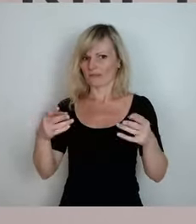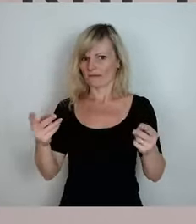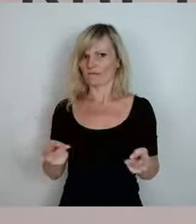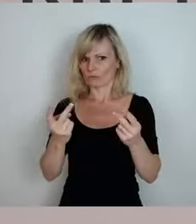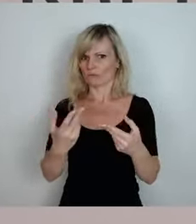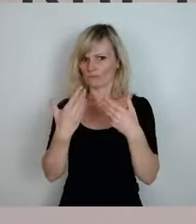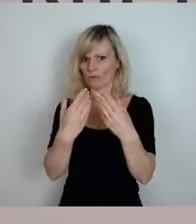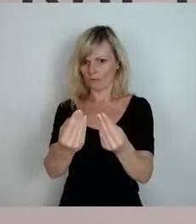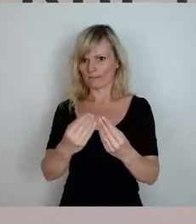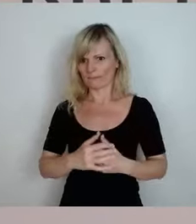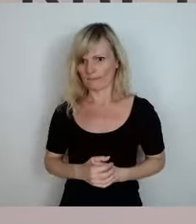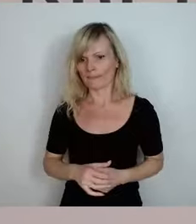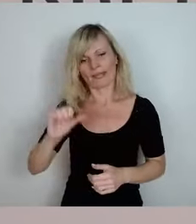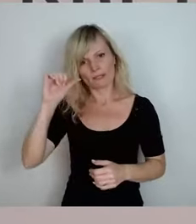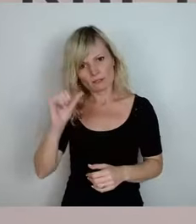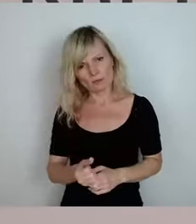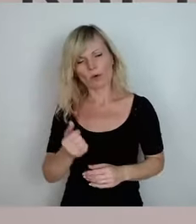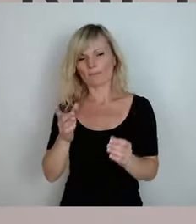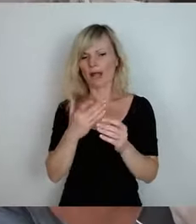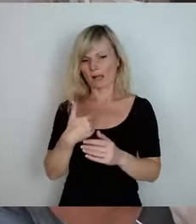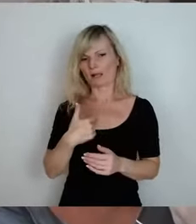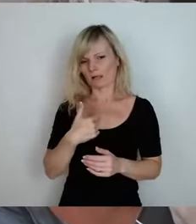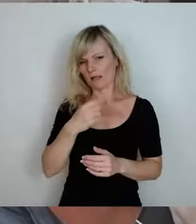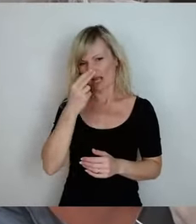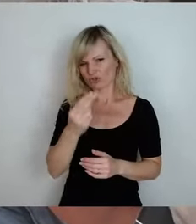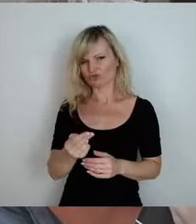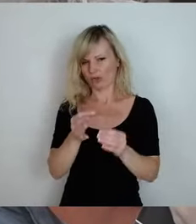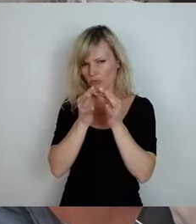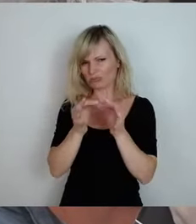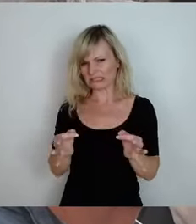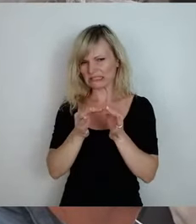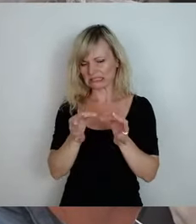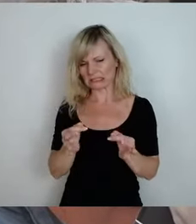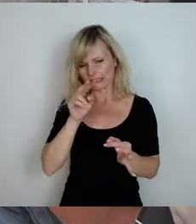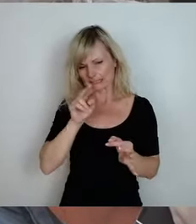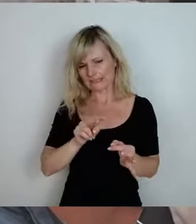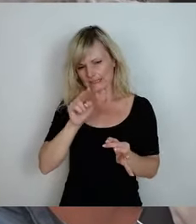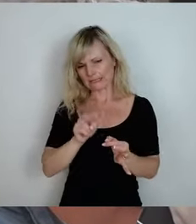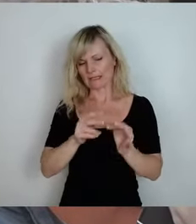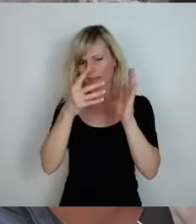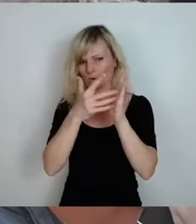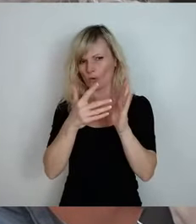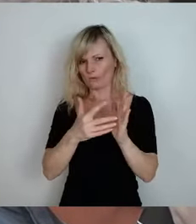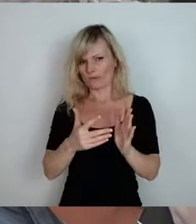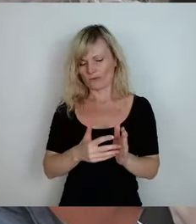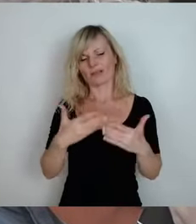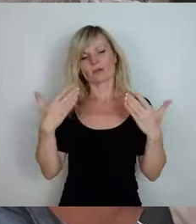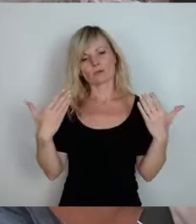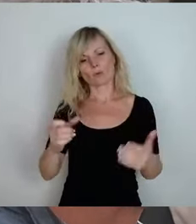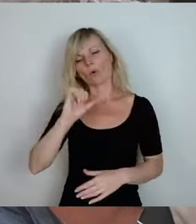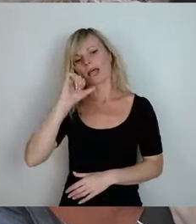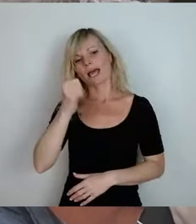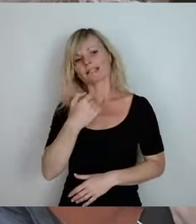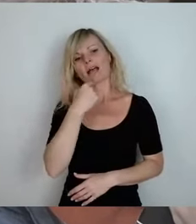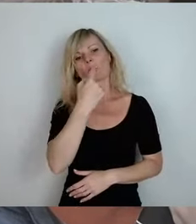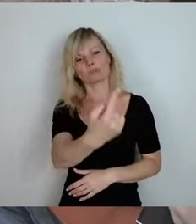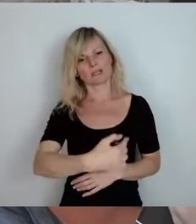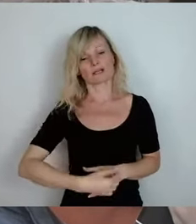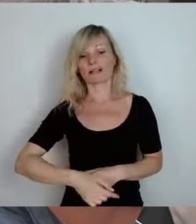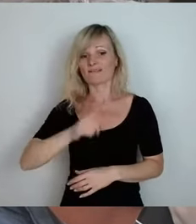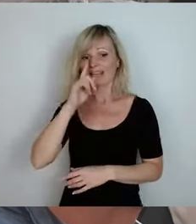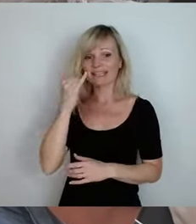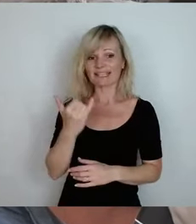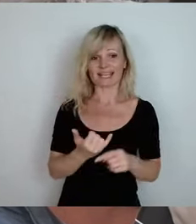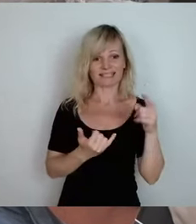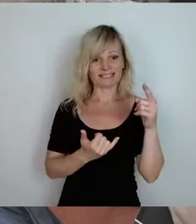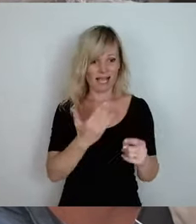nochmal mit und schaue mir es nochmal im Detail an, aber das ist zumindest jetzt erstmal die erste Ausgabe. Wenn man an der einen Stelle jetzt mehr tun